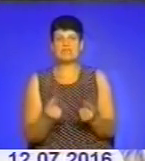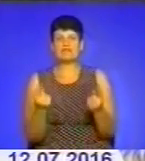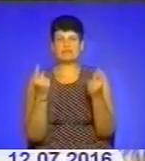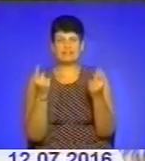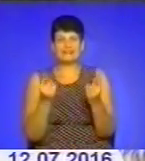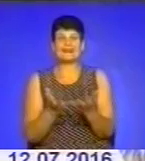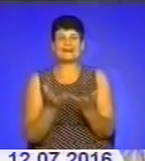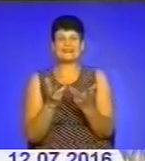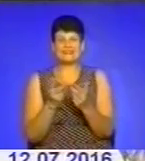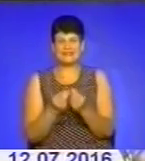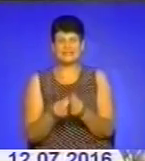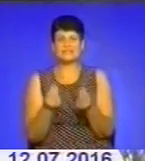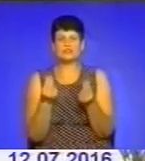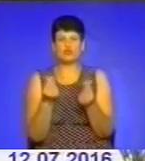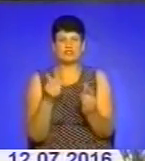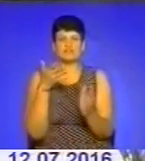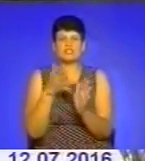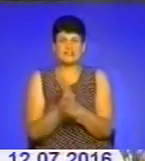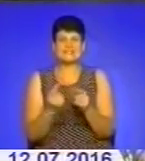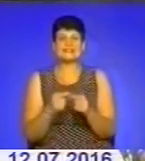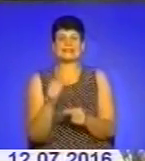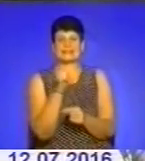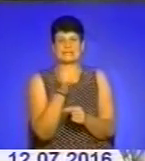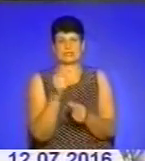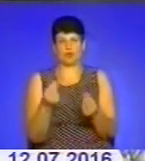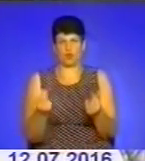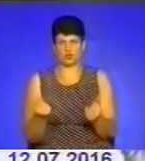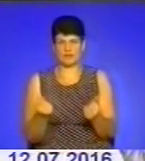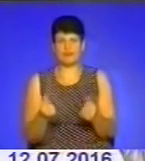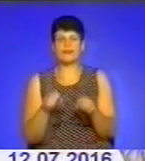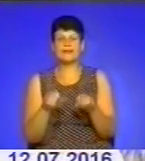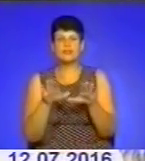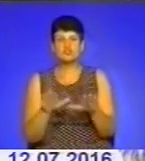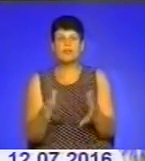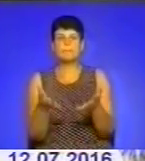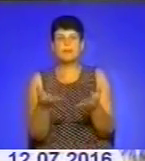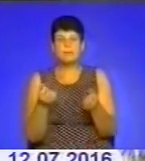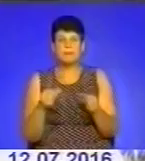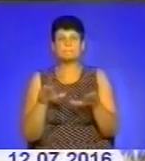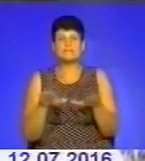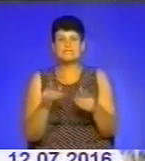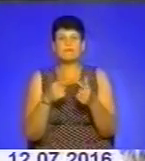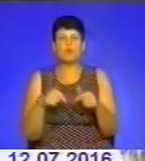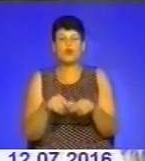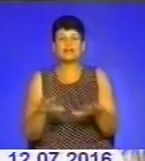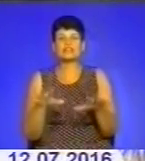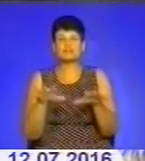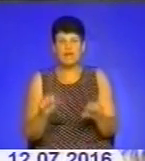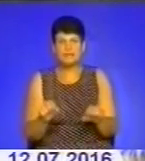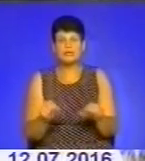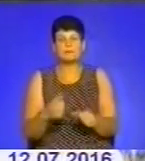коштів, власне, затрачається на ці школи. Але рішення приймати місцевим органам влади. Ми ще раз про це